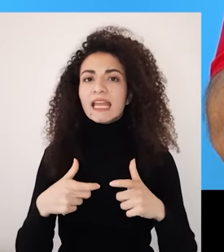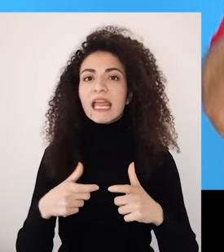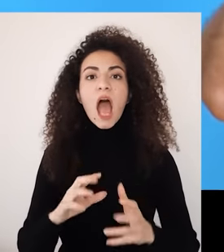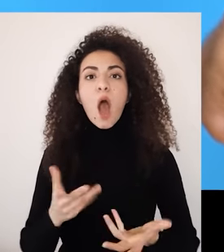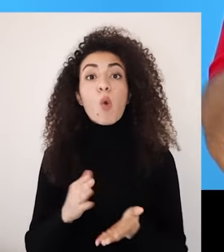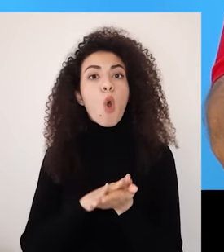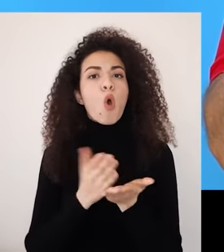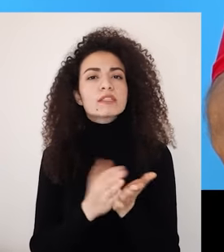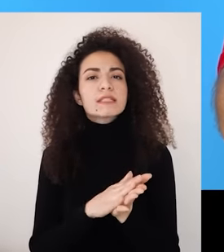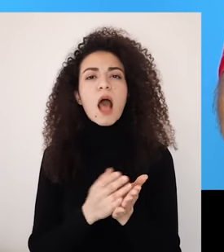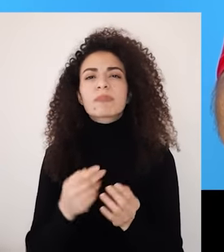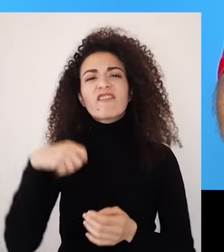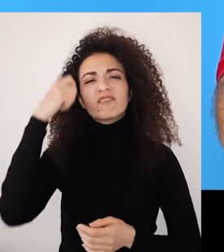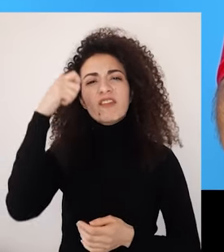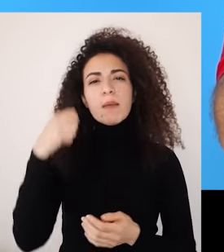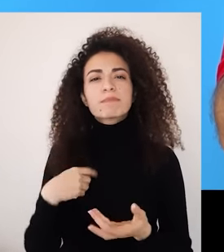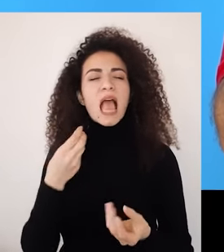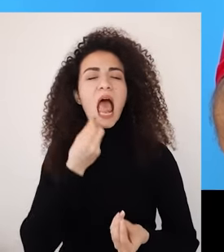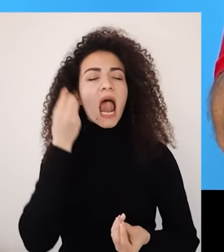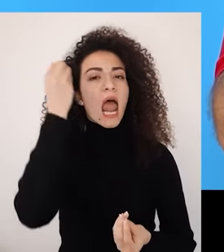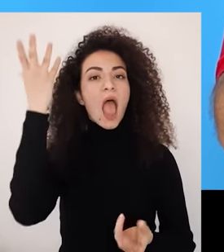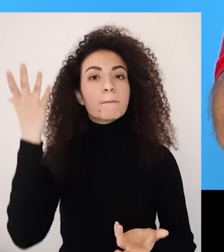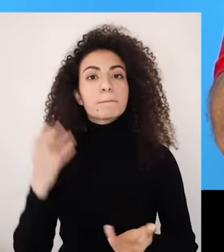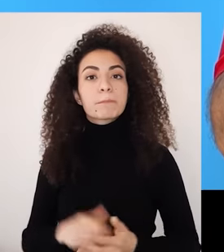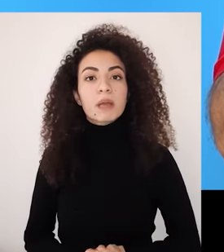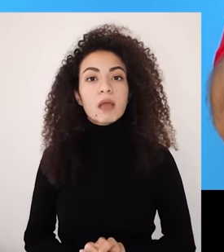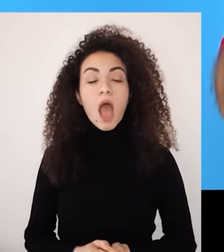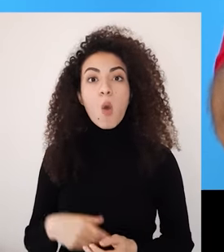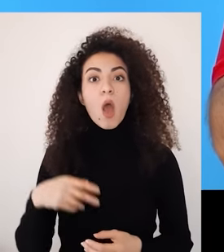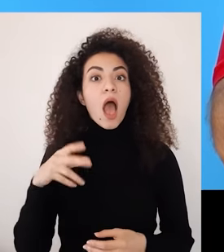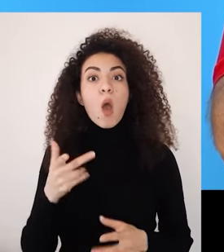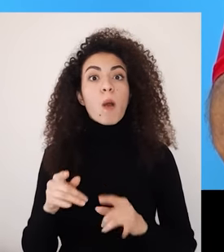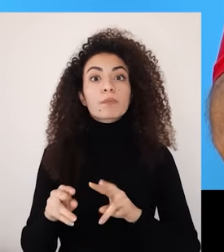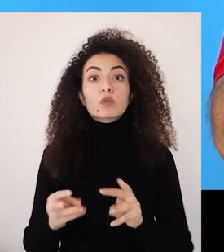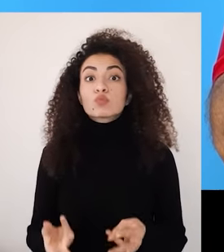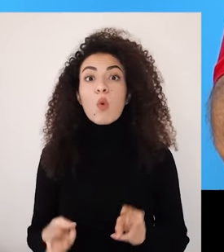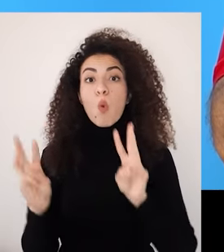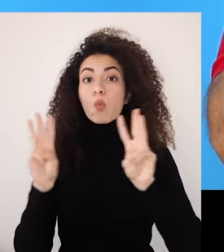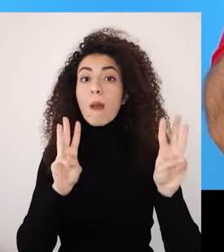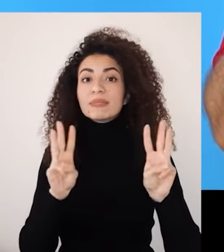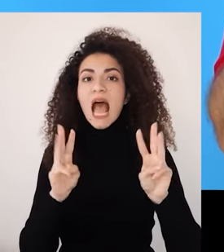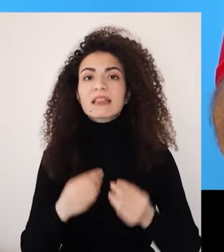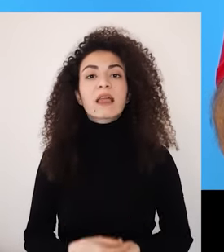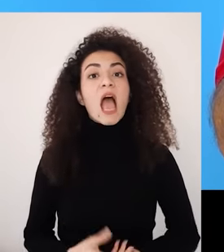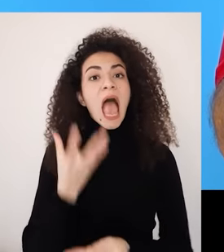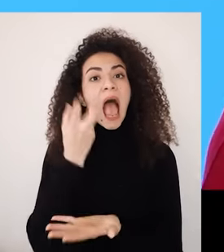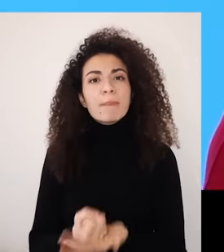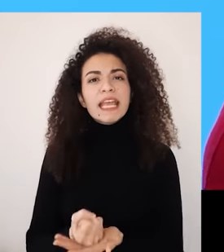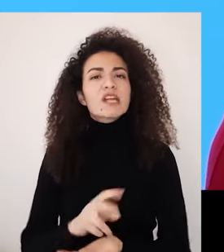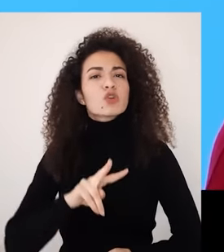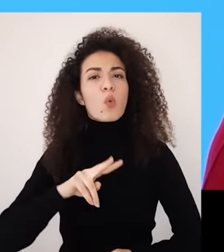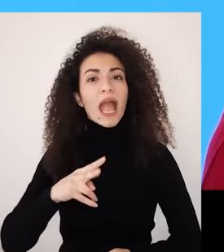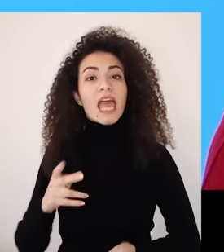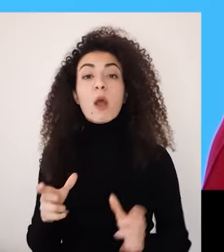أما مصادر إلهام مثل قصة أو كتاب أو فيلم أو مصادر معلومات مسعفة مثل ويبسايت أو تطبيق افتراضي